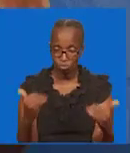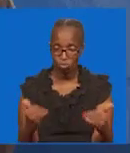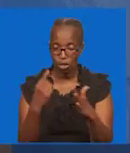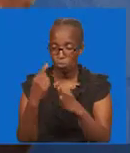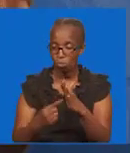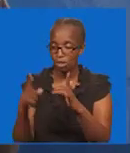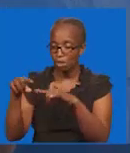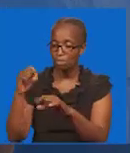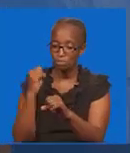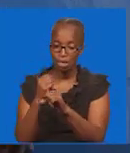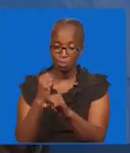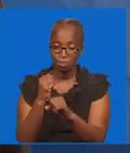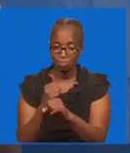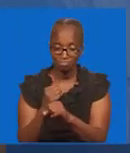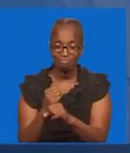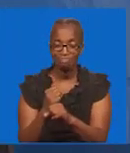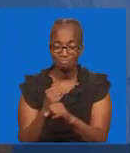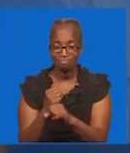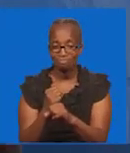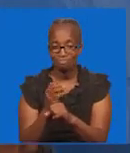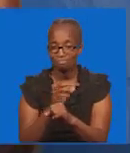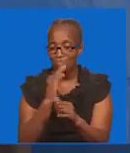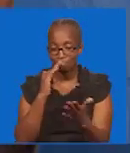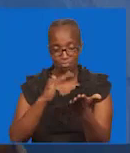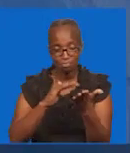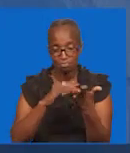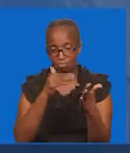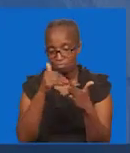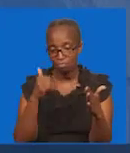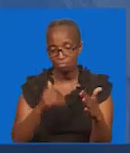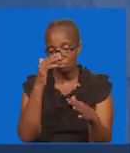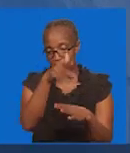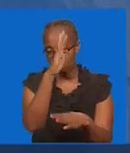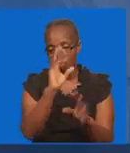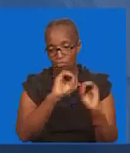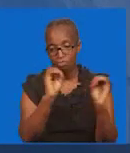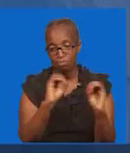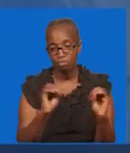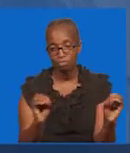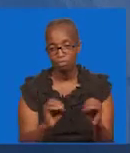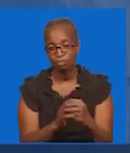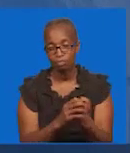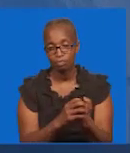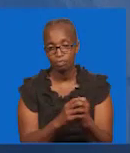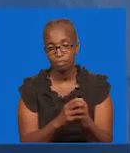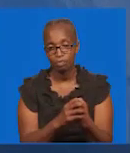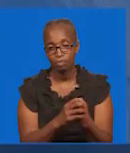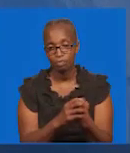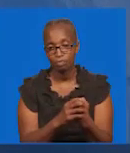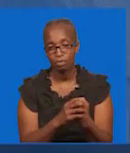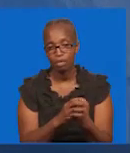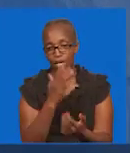Izraeli Ili mulalo litenda Nichukizo Bele ya kimwenyezi mungu Ili unalo lifanya Mungu